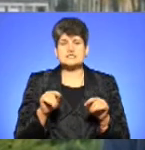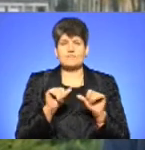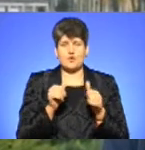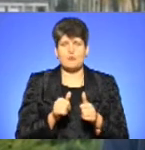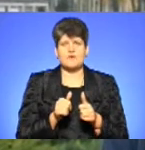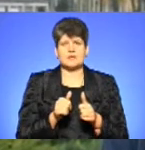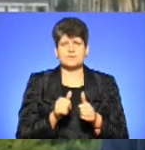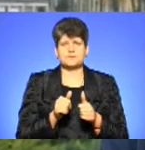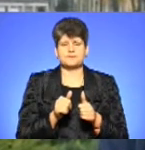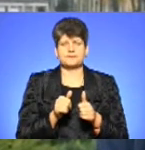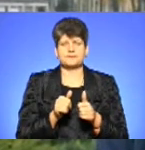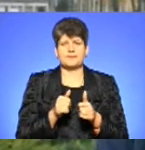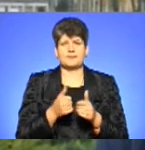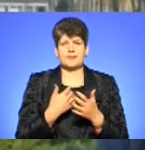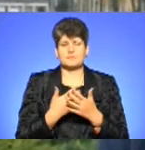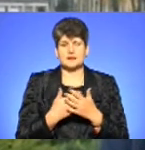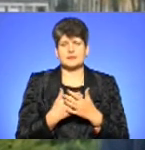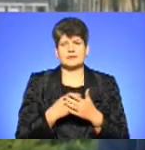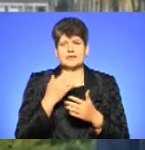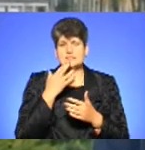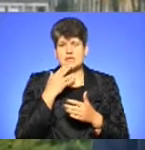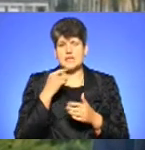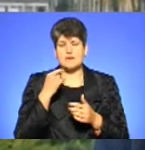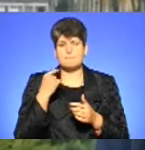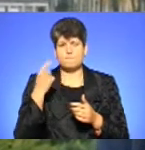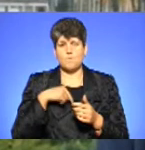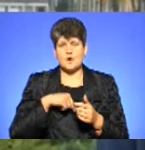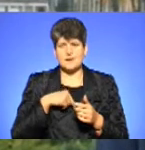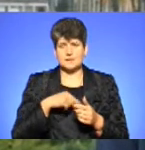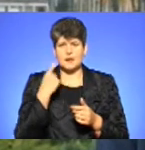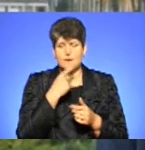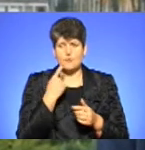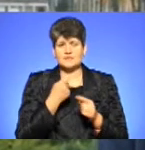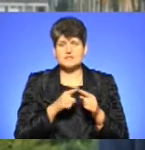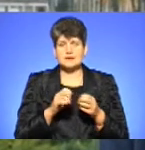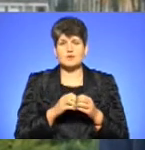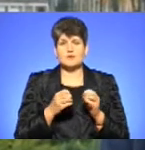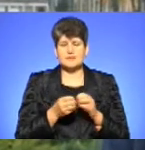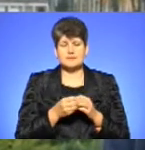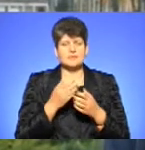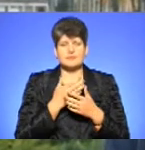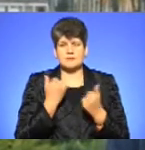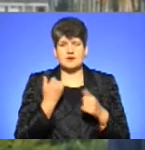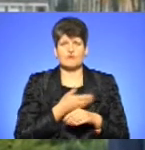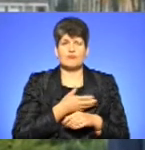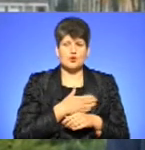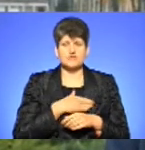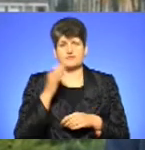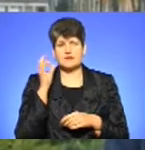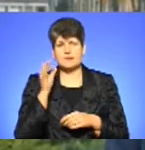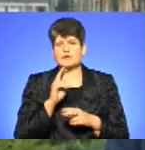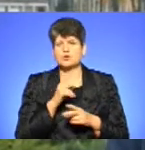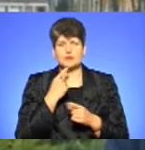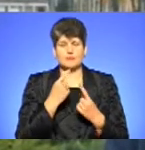певна національна політика, певна мовна політика. Тобто цієї проблеми, припустимо, немає чи в Польщі, чи в Німеччині. Ніхто не